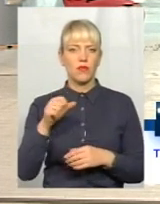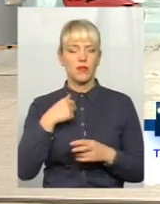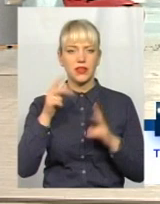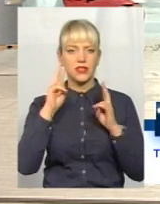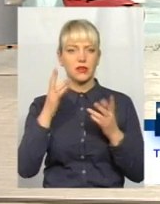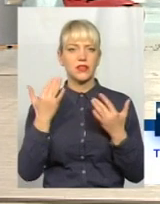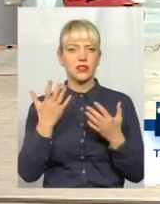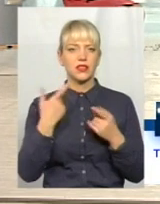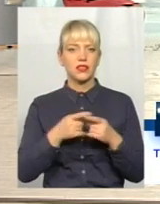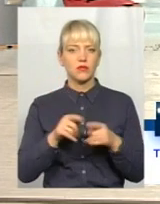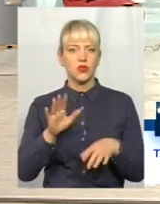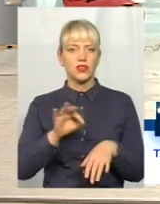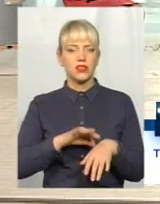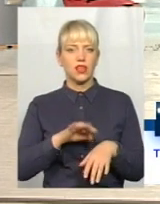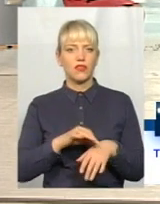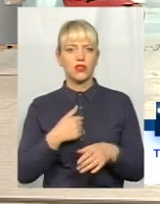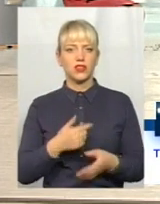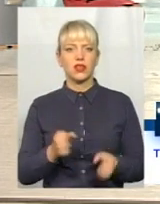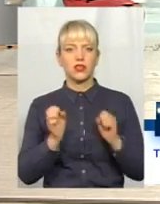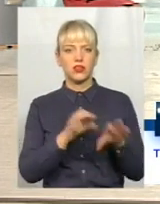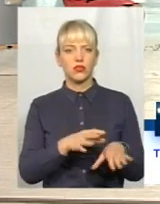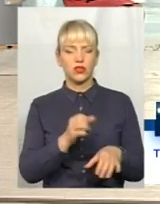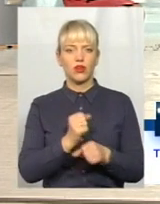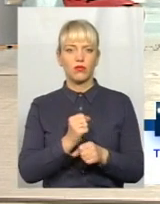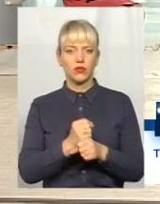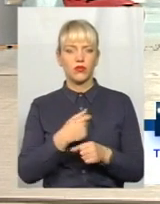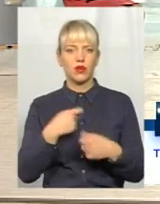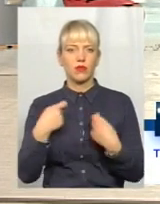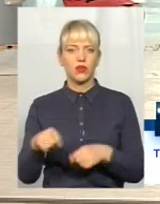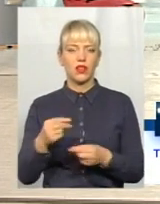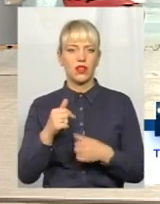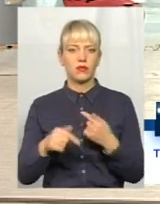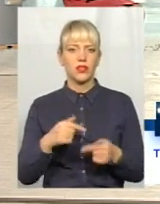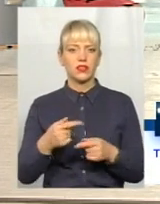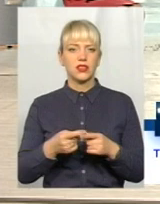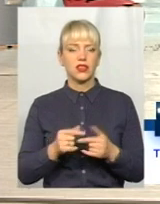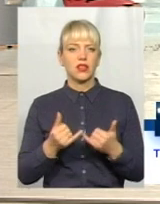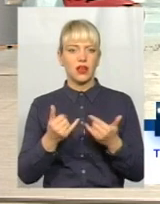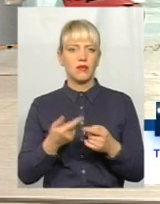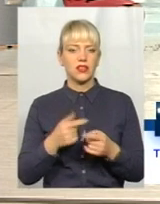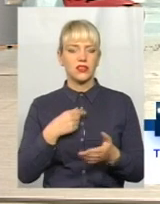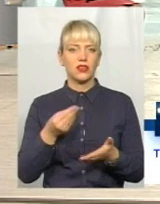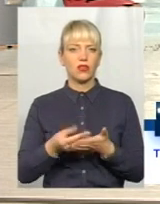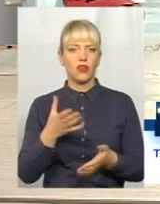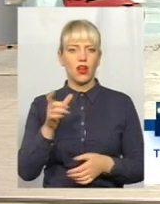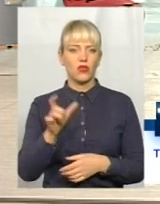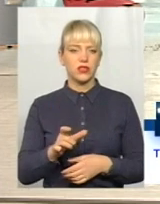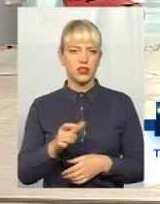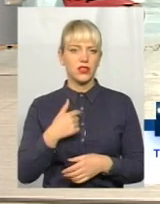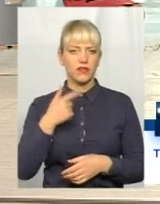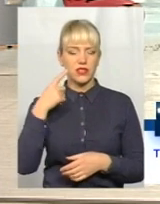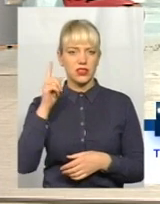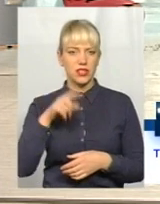тягнутися. Я полосила роботи, я продала бізнес. Я все, і все для мене дуже дорога людина. І ви знаєте,